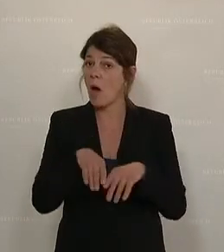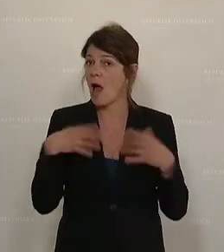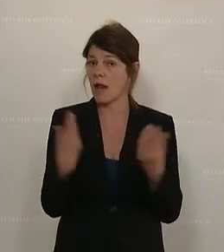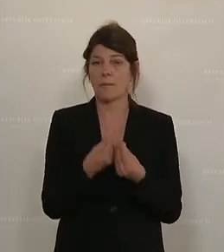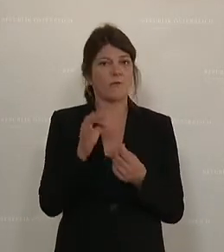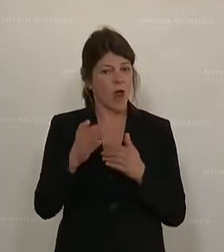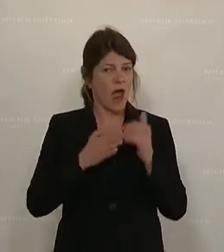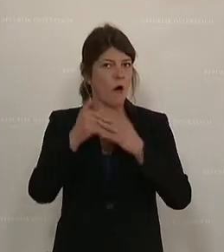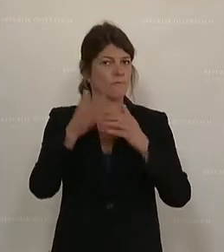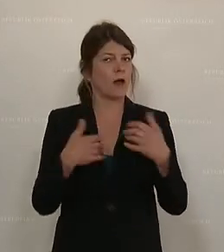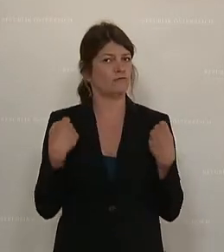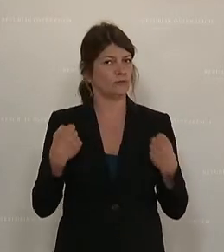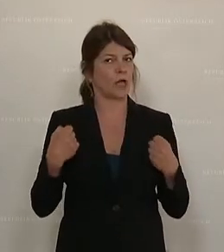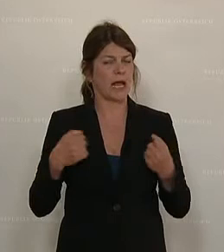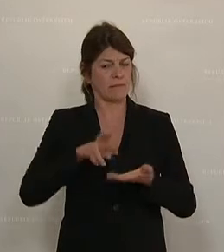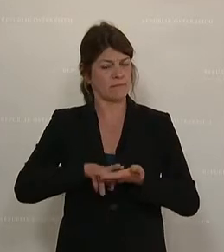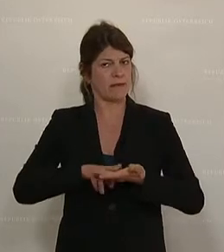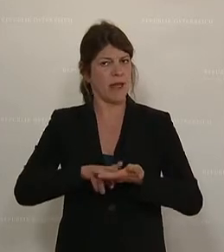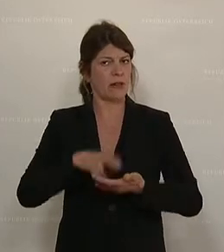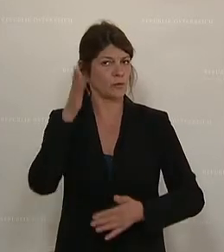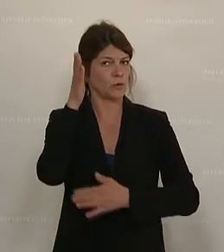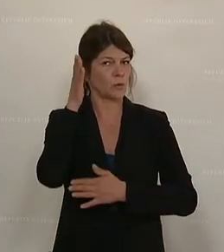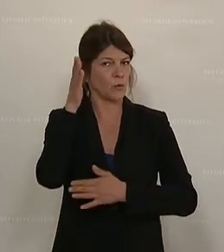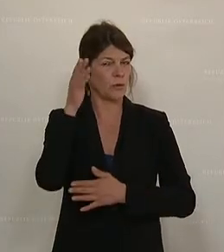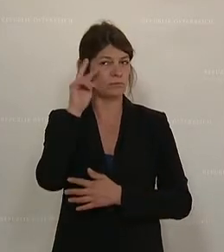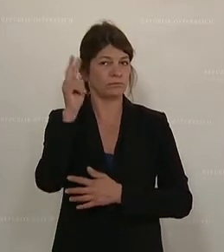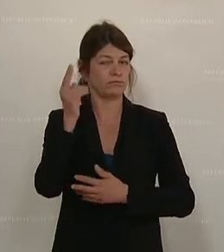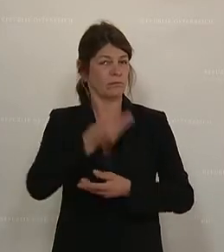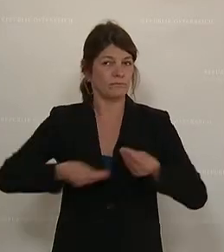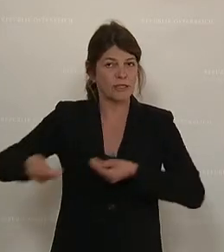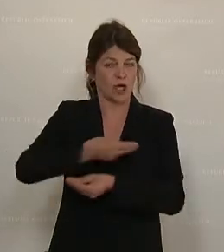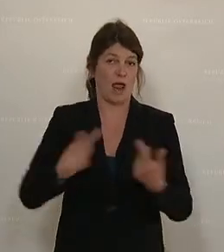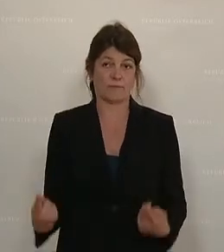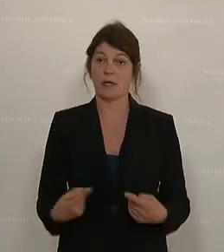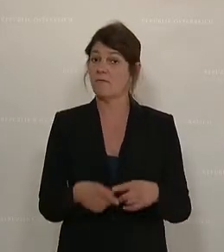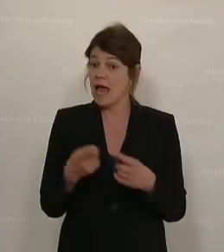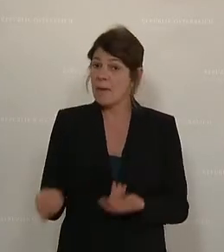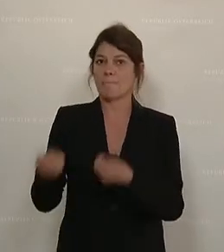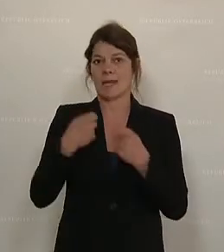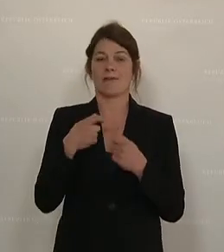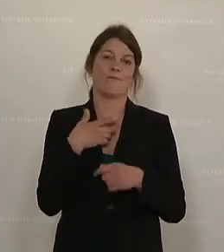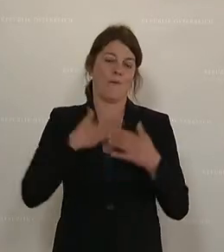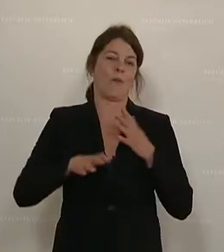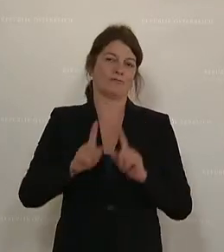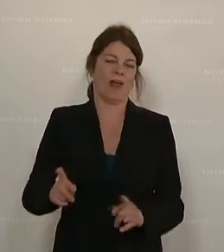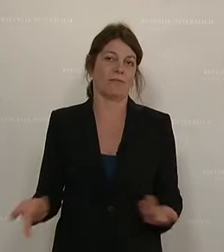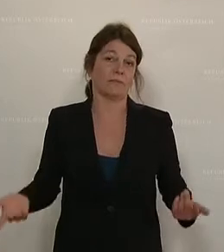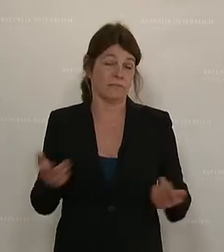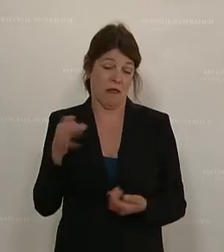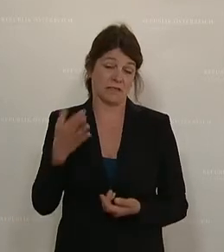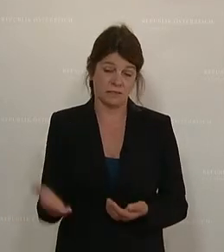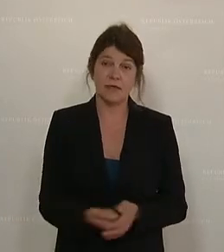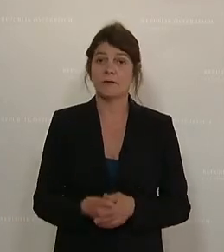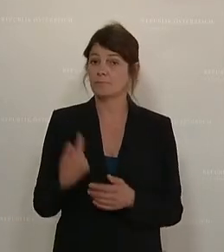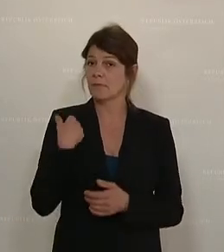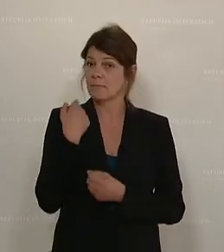für den Aufbau einer starken digitalen, zukunftsgerichteten Wirtschaft. Denn nur diese sichert unseren Wohlstand. Ich bin überzeugt,